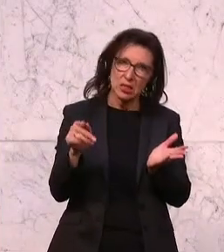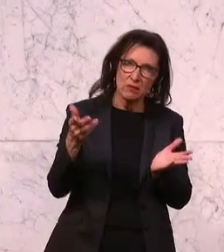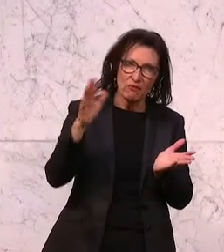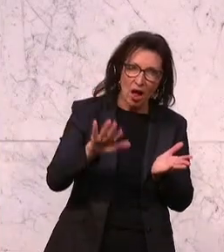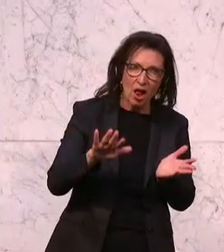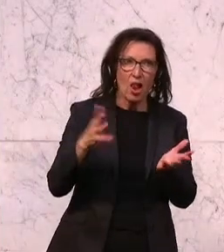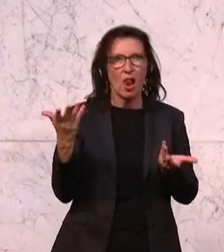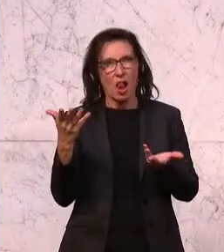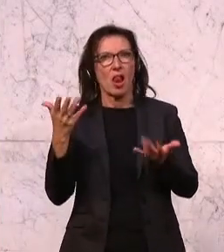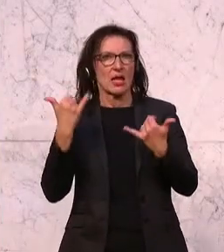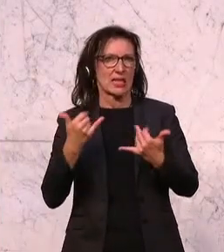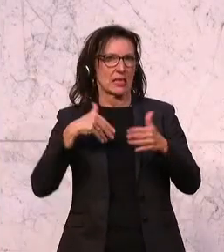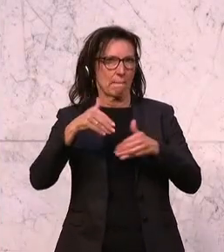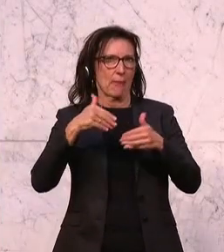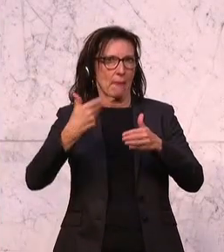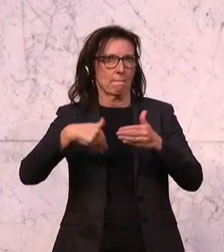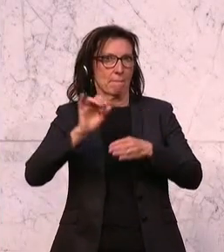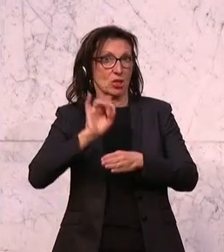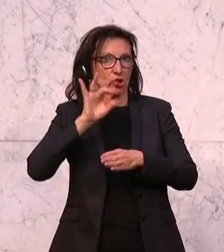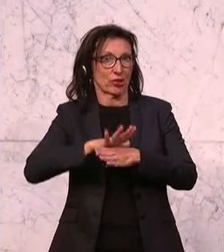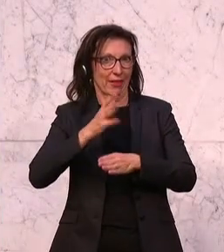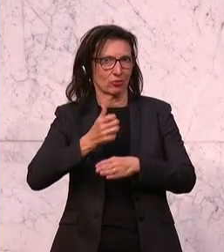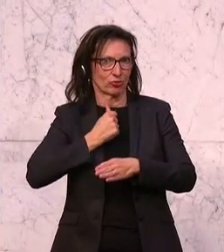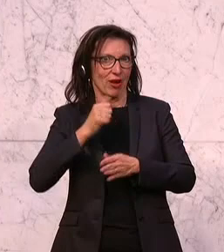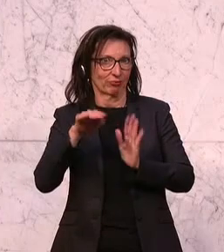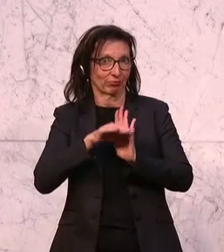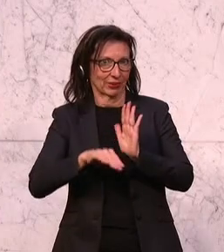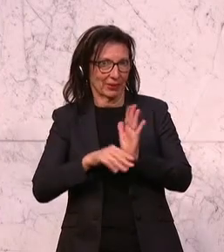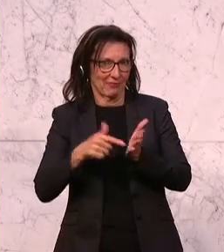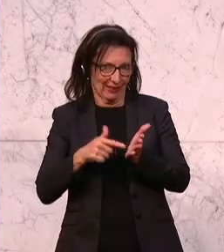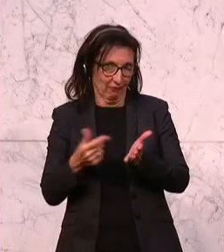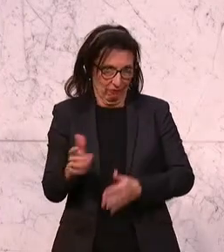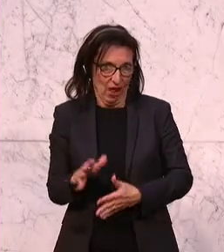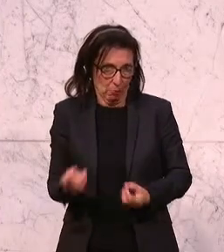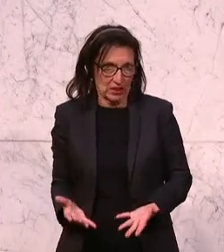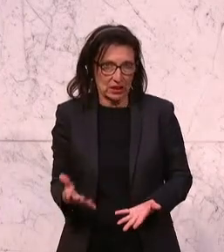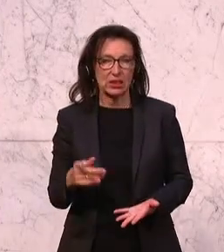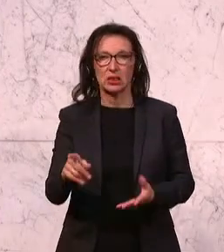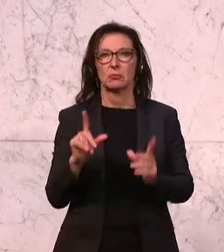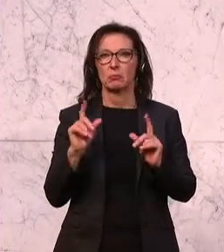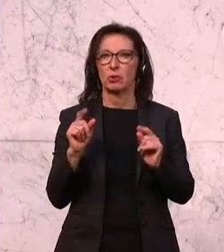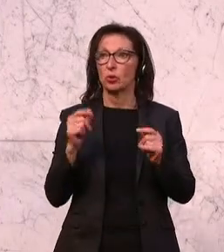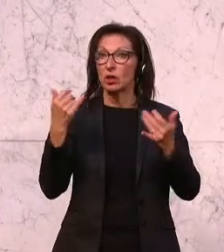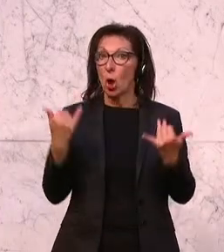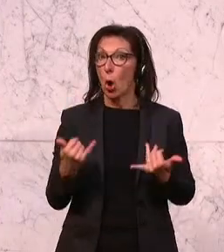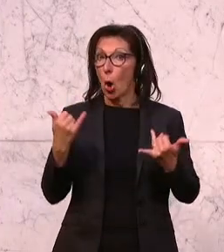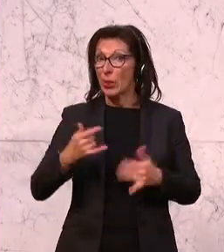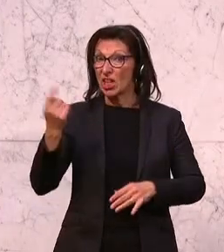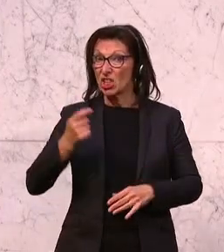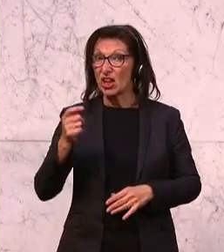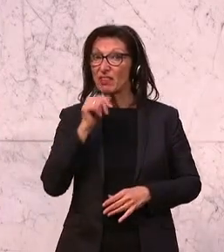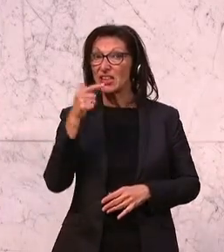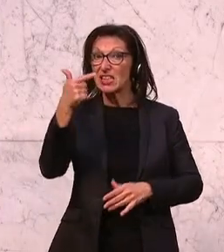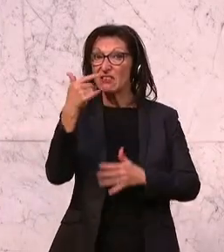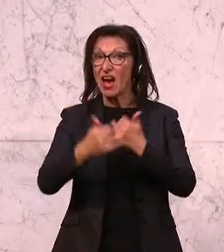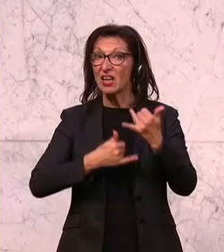Ministerium etwas zügiger in diese Novellierung gekommen sind, dann würde heute der Strafrahmen bei diesem Fall nicht bei zwei Jahren liegen,